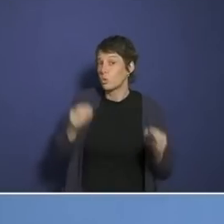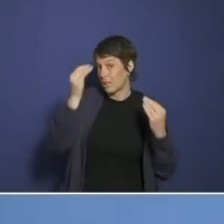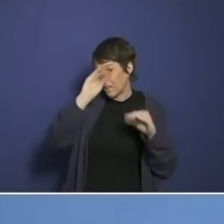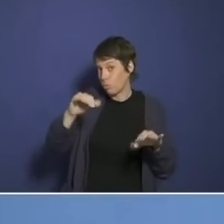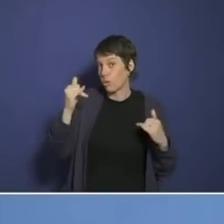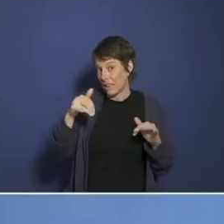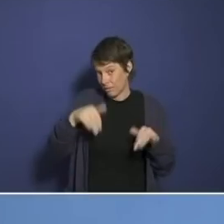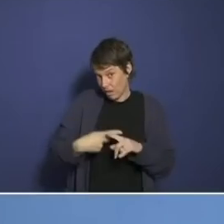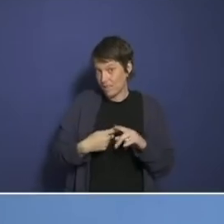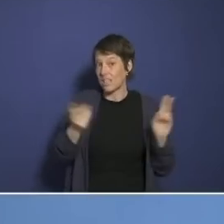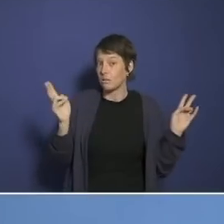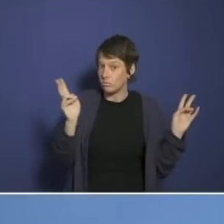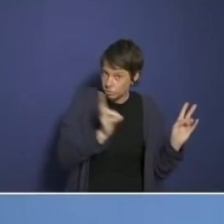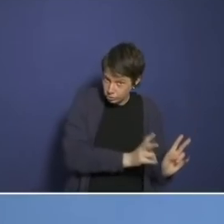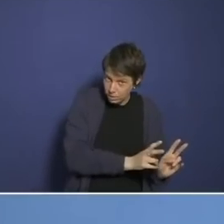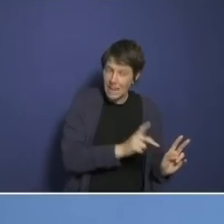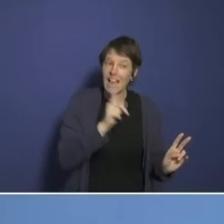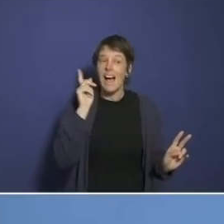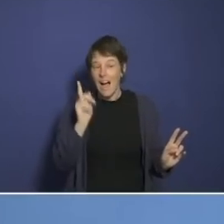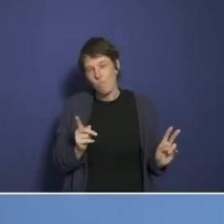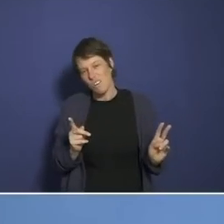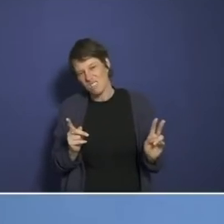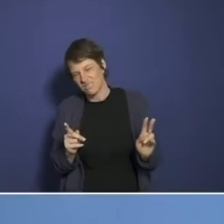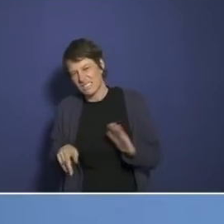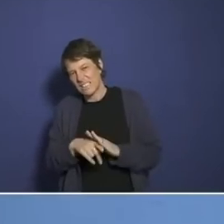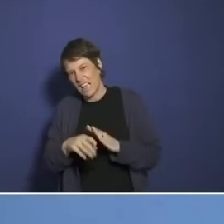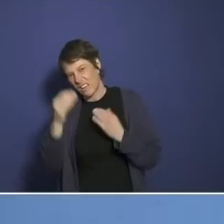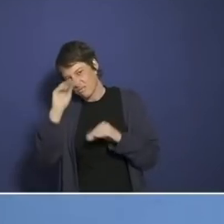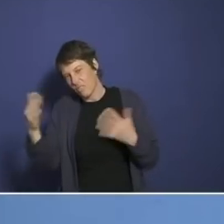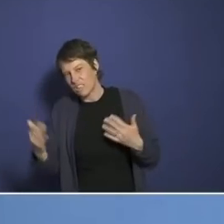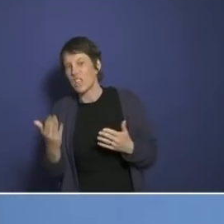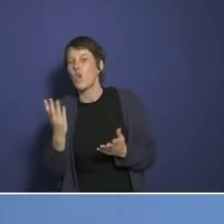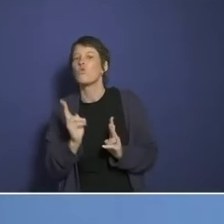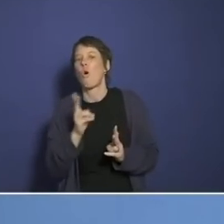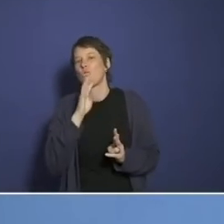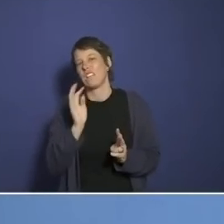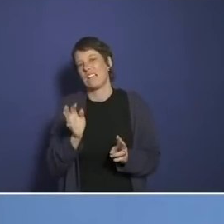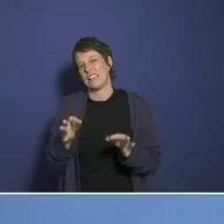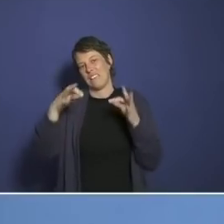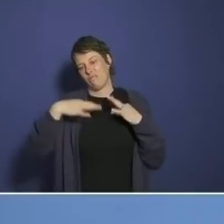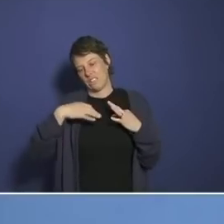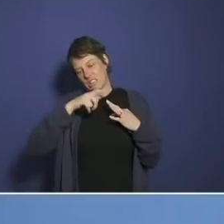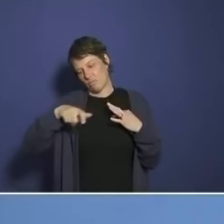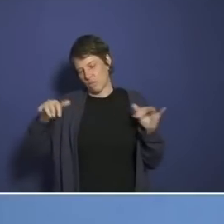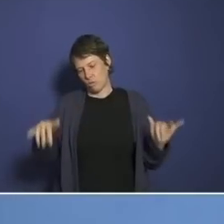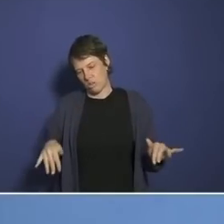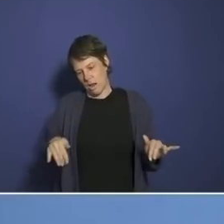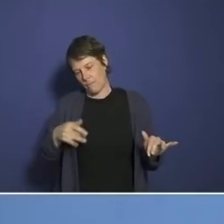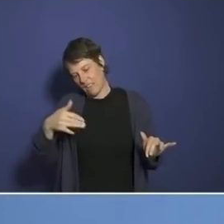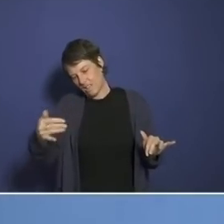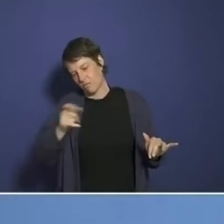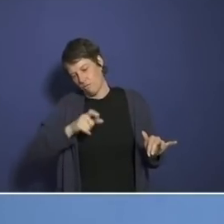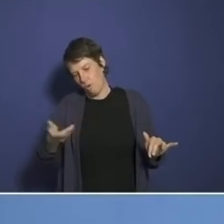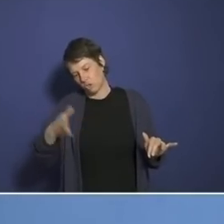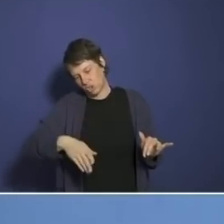herunter. Die schlechte Nachricht, es sind natürlich noch viele Infizierte, die in den nächsten Wochen versterben